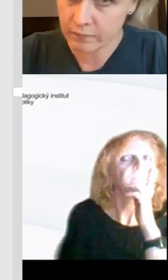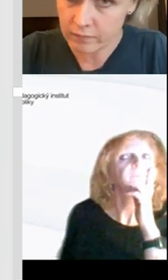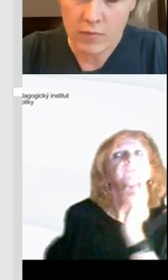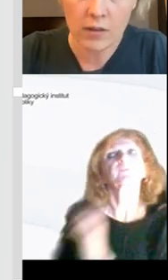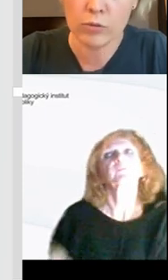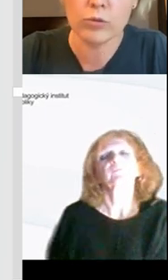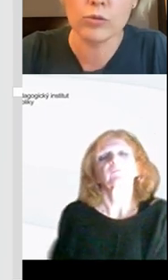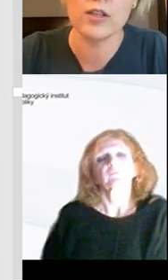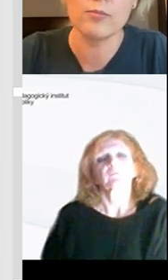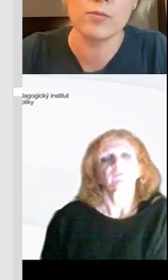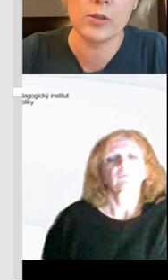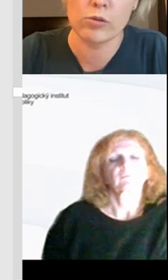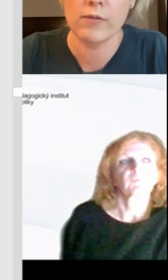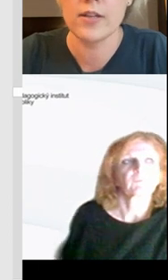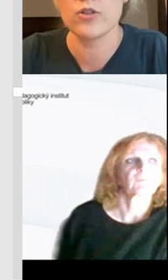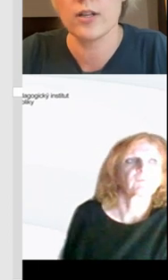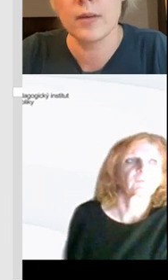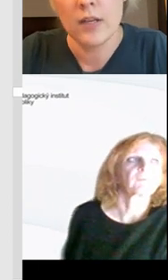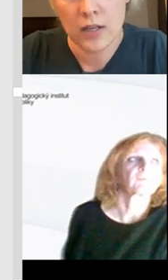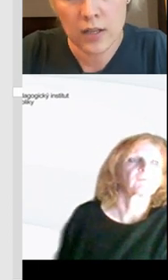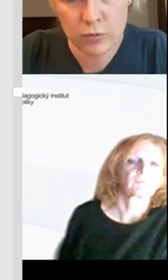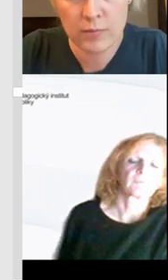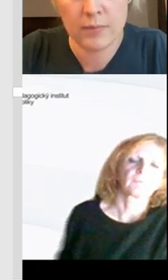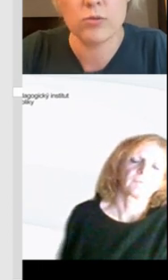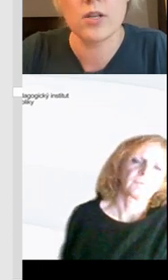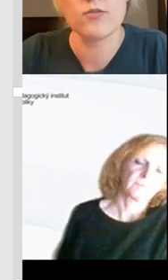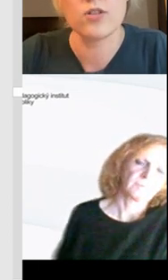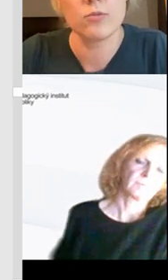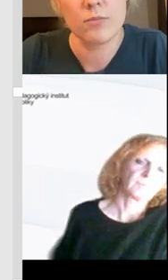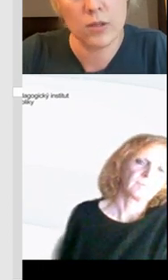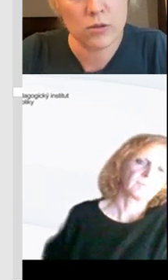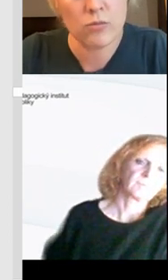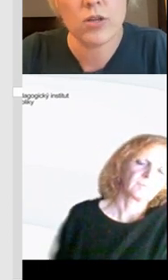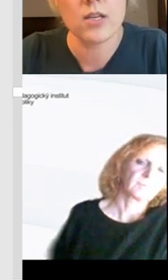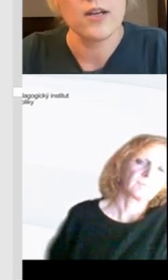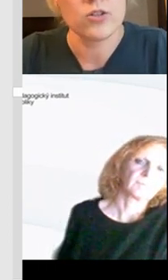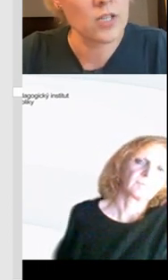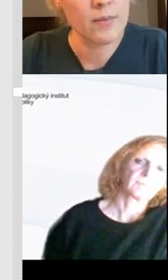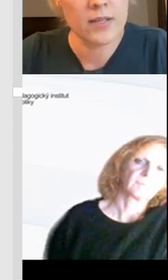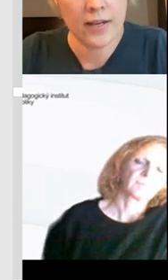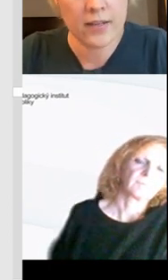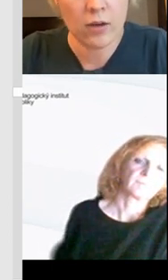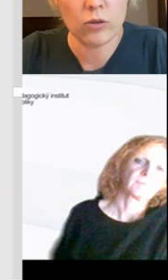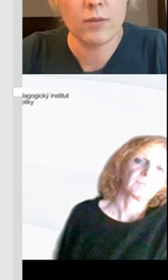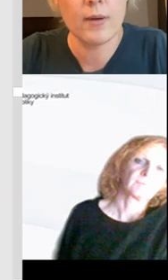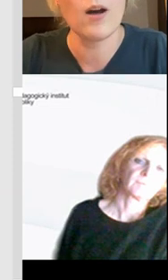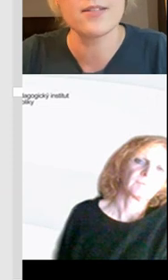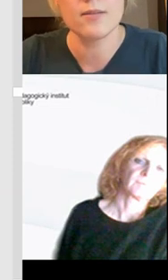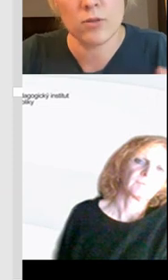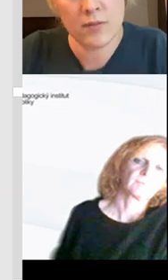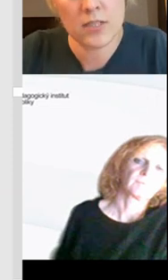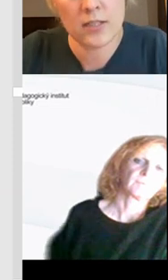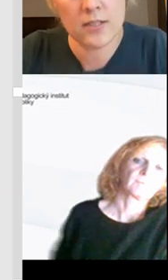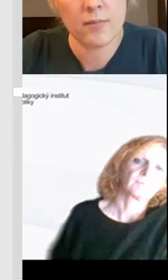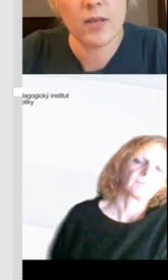nějakou kulturu, že tam musí být oslovení, že tam musí být pozdrav, že tam musí být rozloučení, že tam má být nějaké tělo toho e